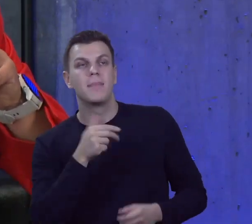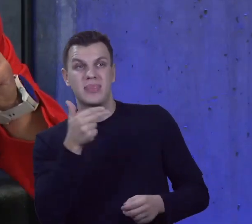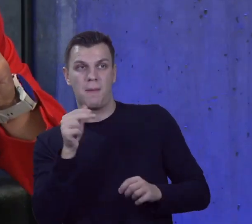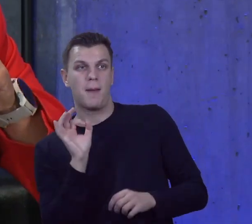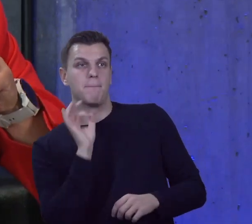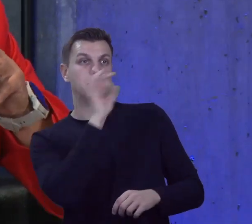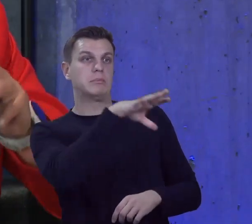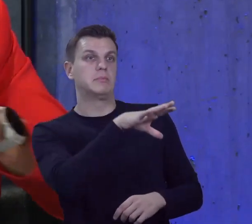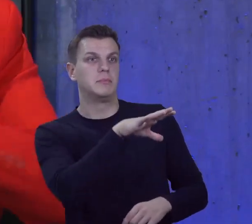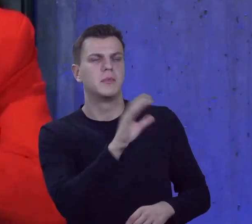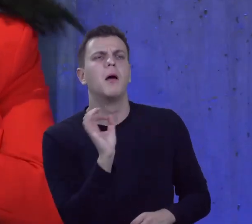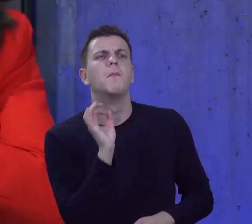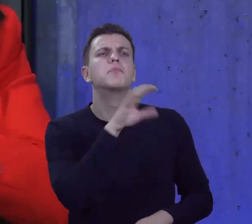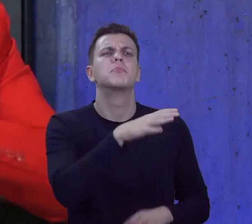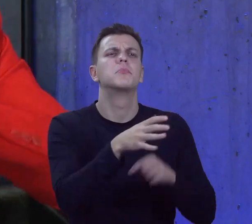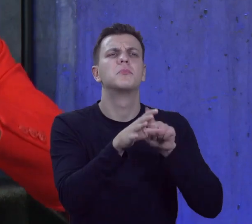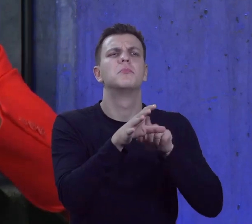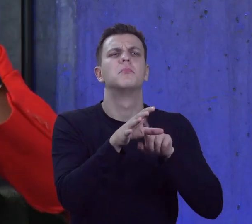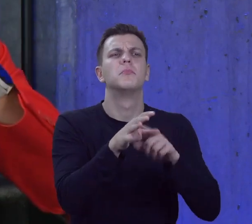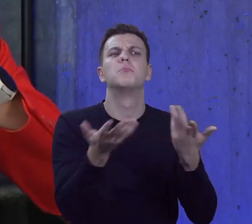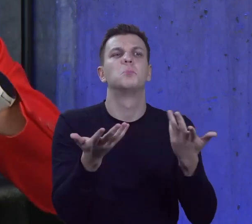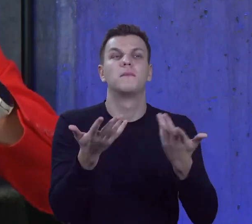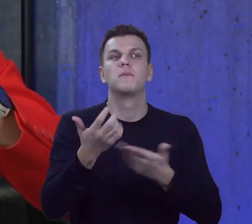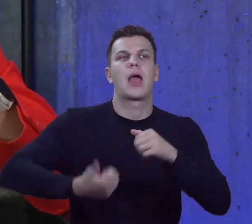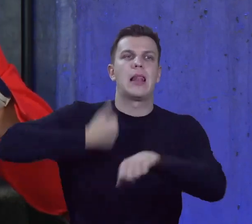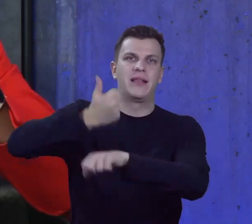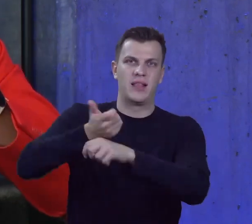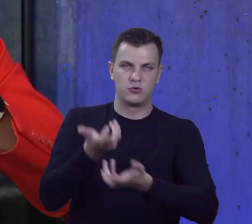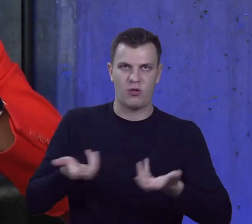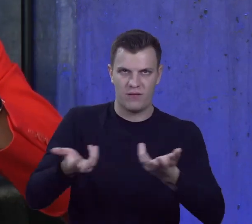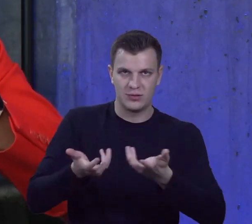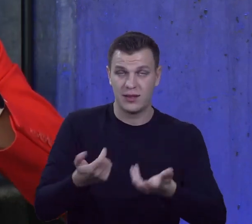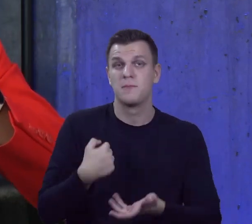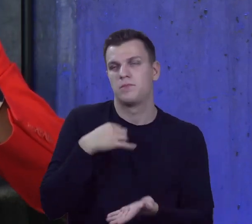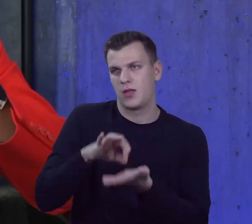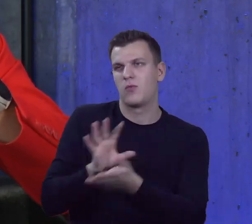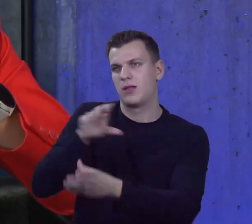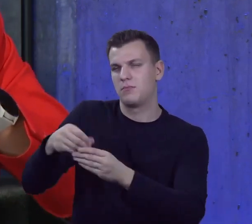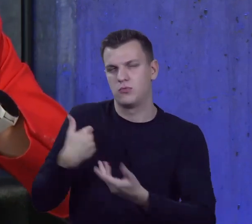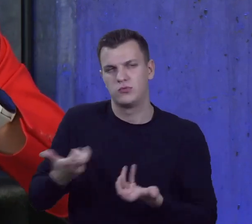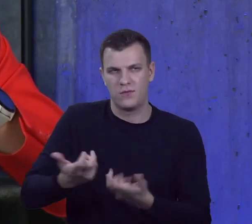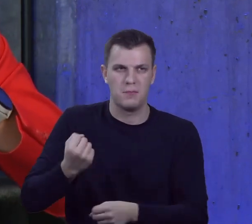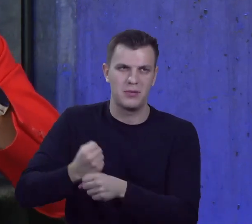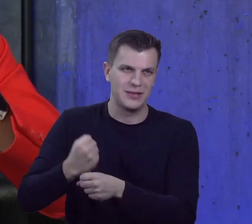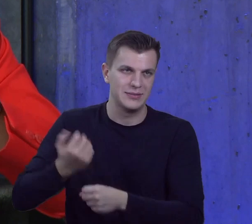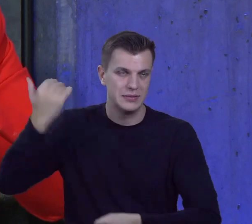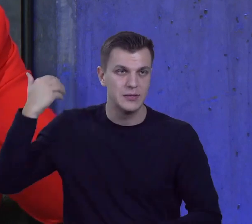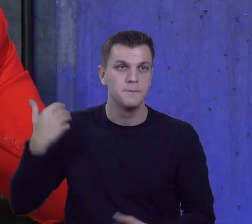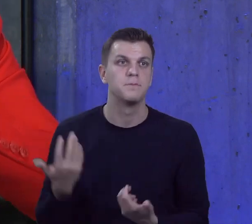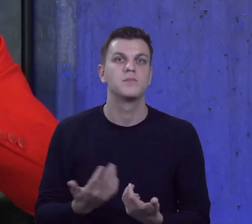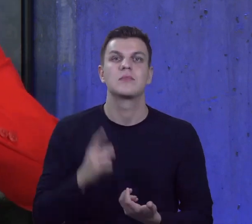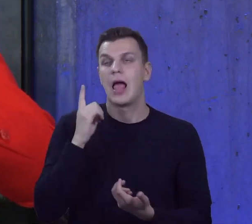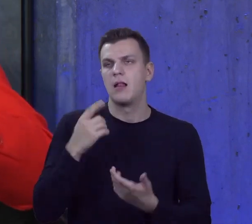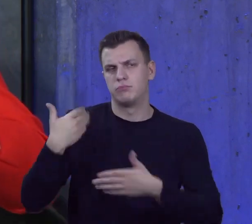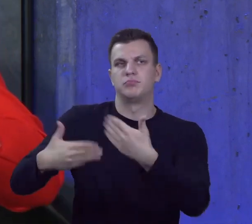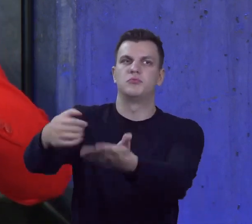w postaci lidera właśnie takiego stowarzyszenia, w którym ja też jakby pracowałam. I dalej to wszystko popłynęło, ale przez lata też